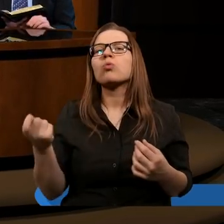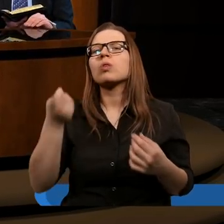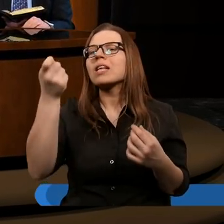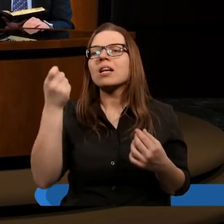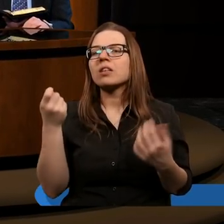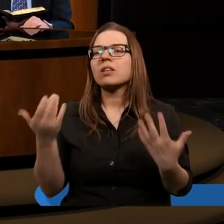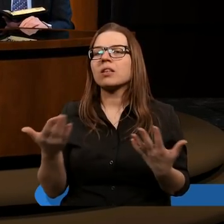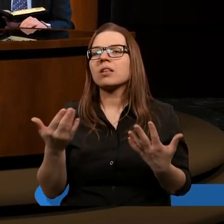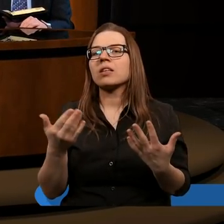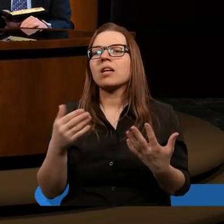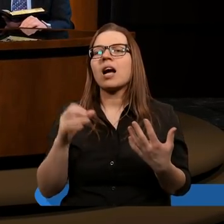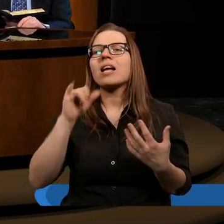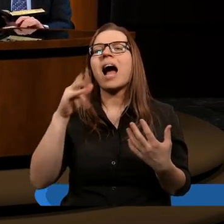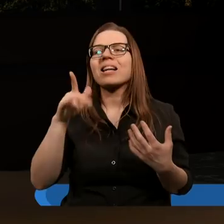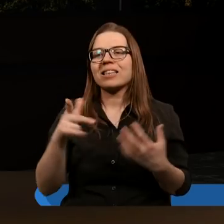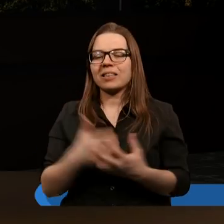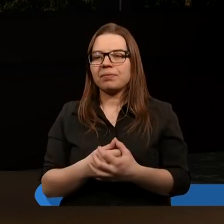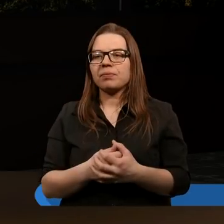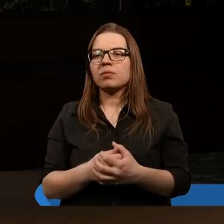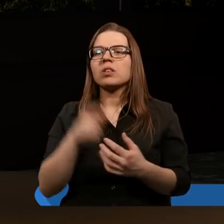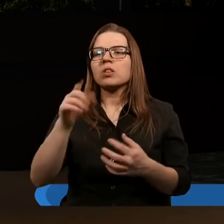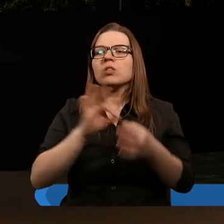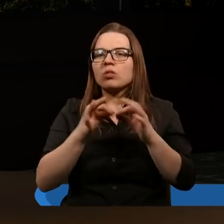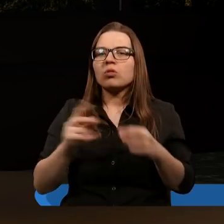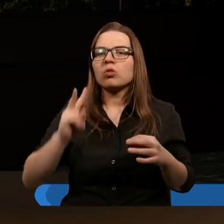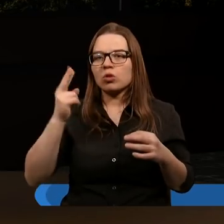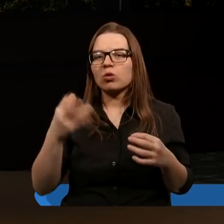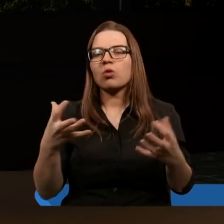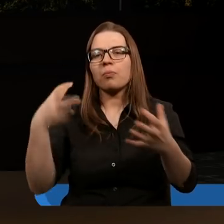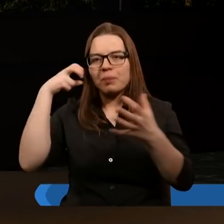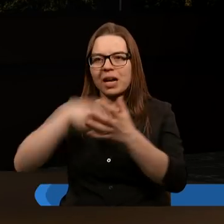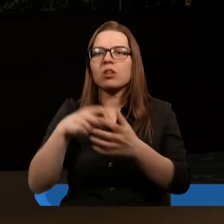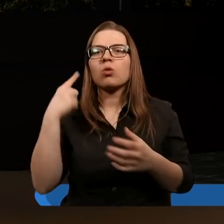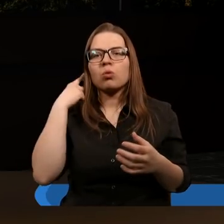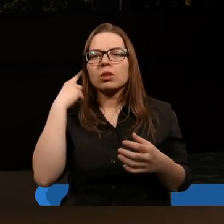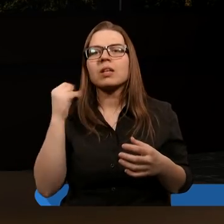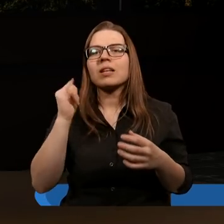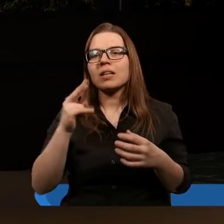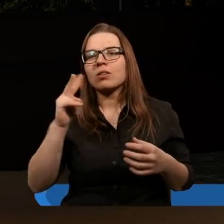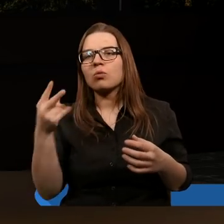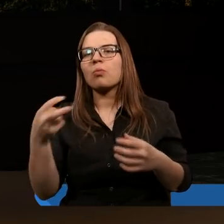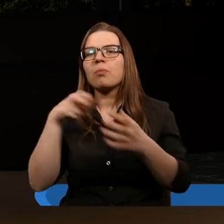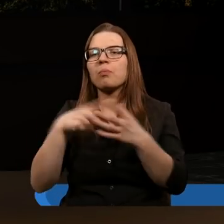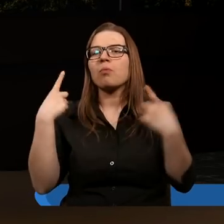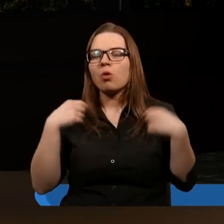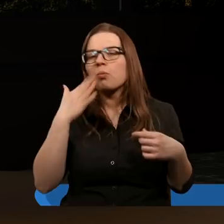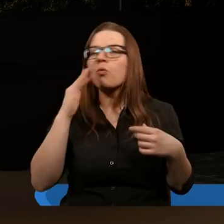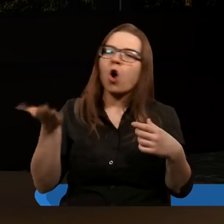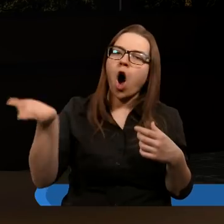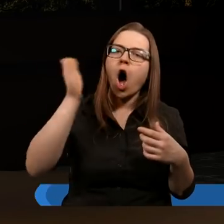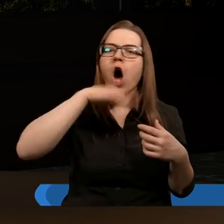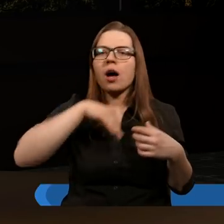jeździec jak jest? A gdy zdjął drugą pieczęć, usłyszałem, jak druga postać mówiła